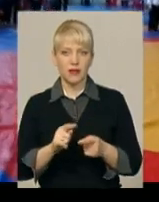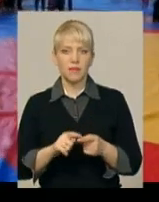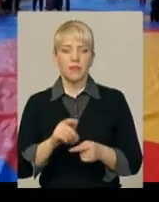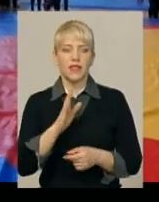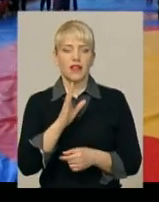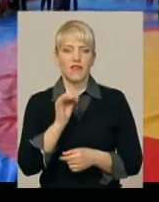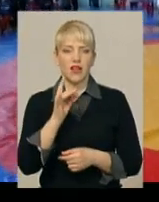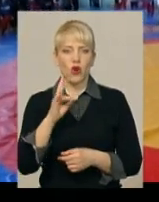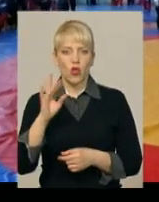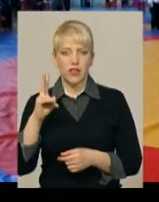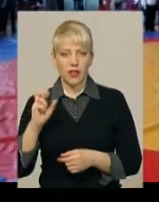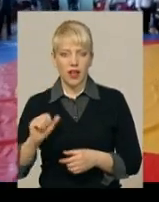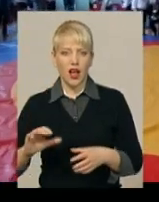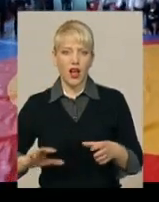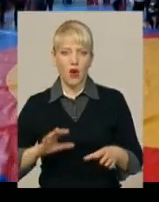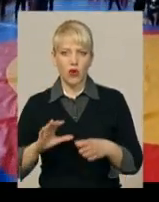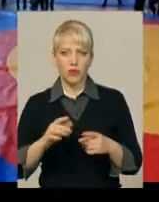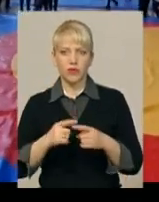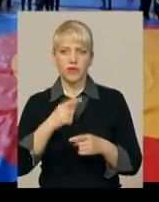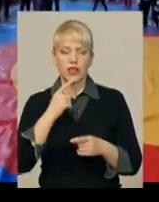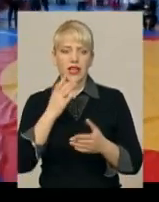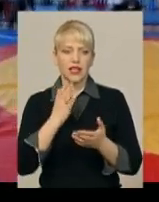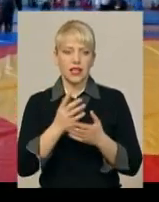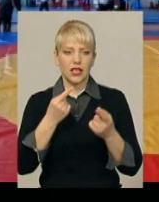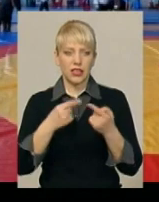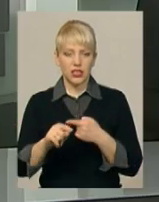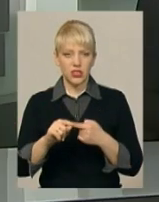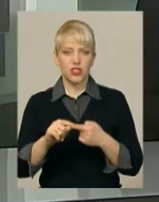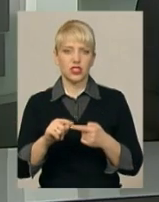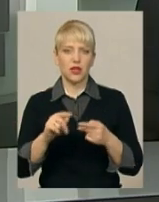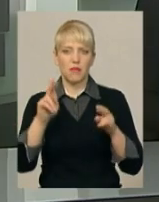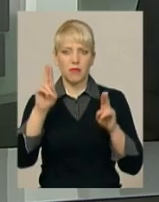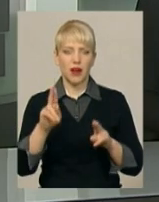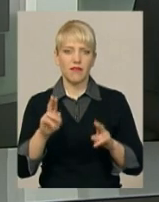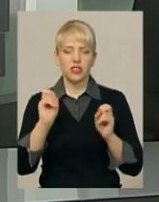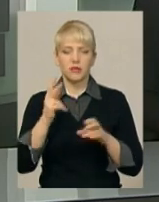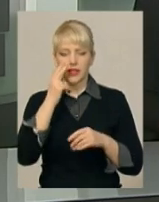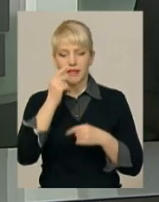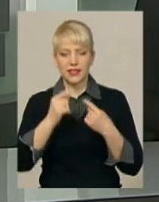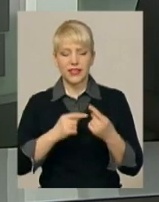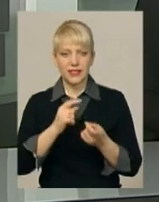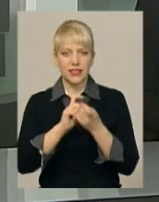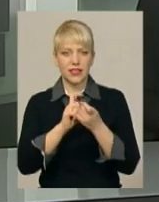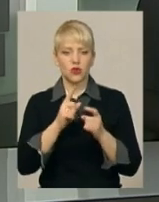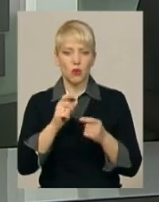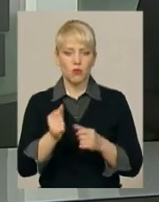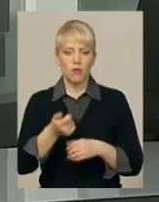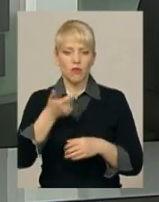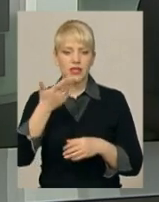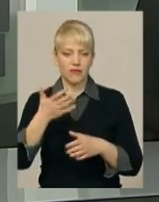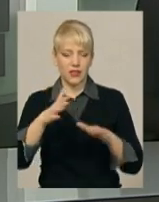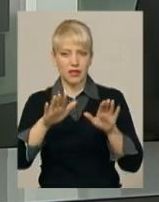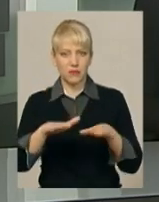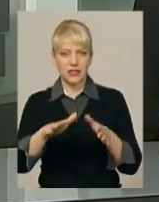спортсменів, український рукопаш «Спас» має дещо інші правила, ніж традиційний рукопашний бій. Тому до призових місць дісталися